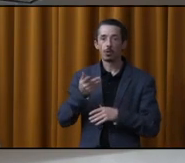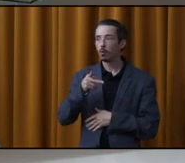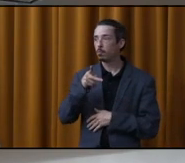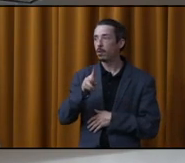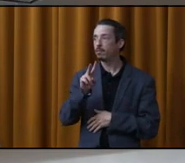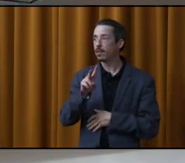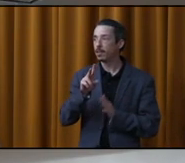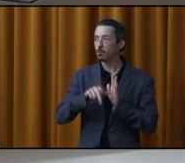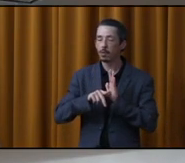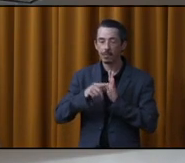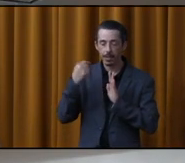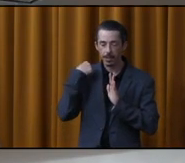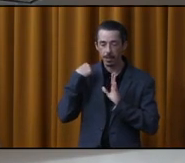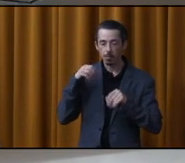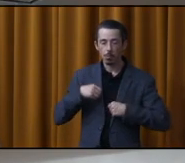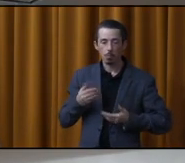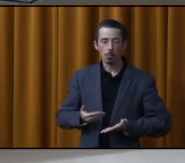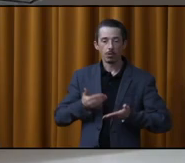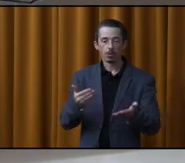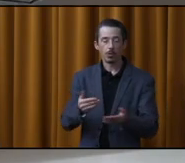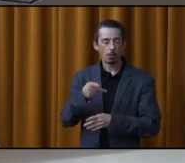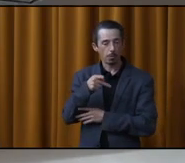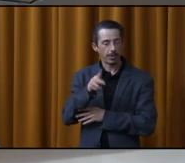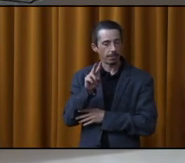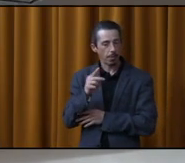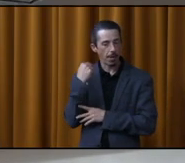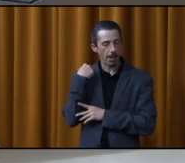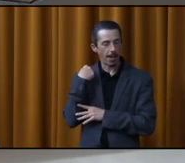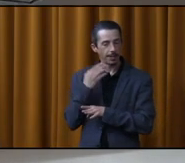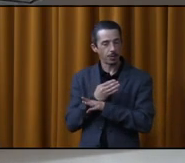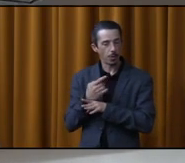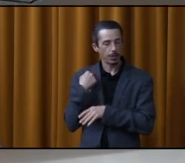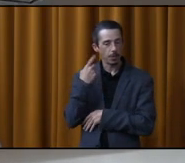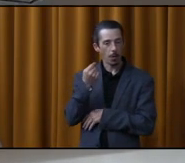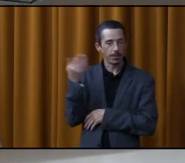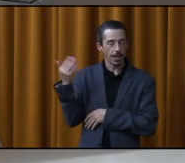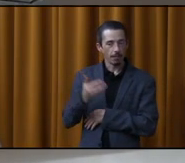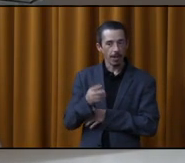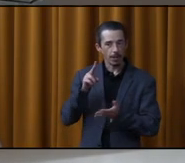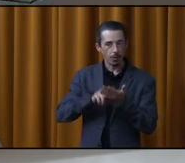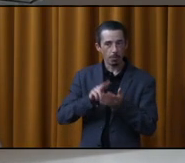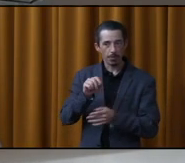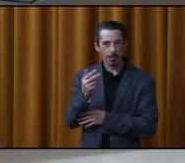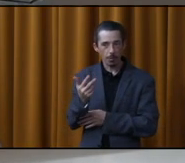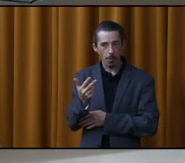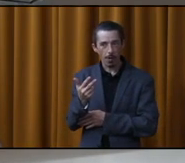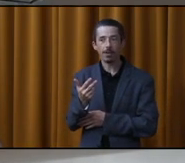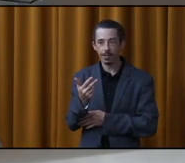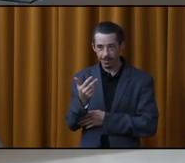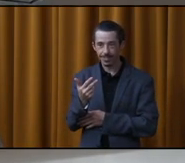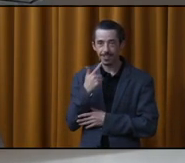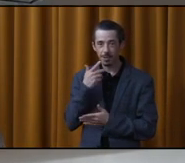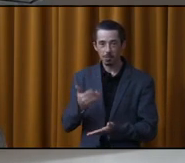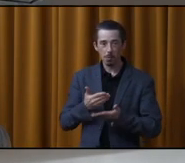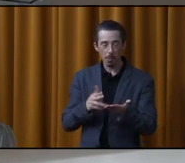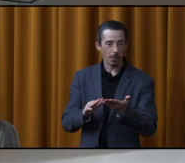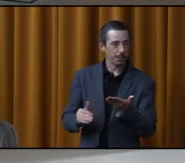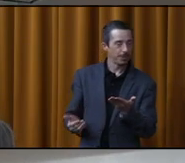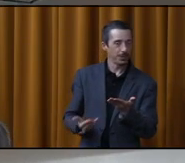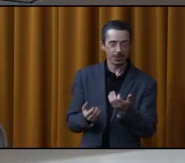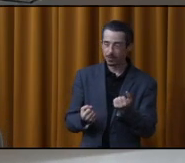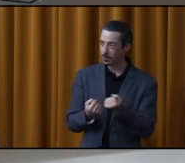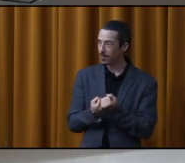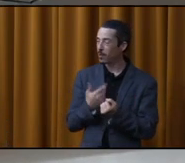proposé, puis il est résolu d'adopter le procès-verbal de la séance régulière tenue le 11 avril 2023. Donc, un proposeur, un appuyeur.